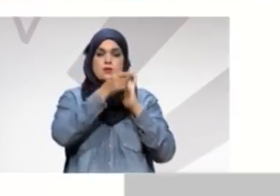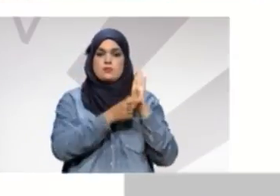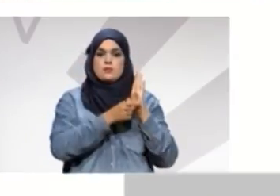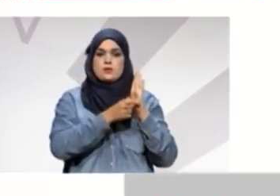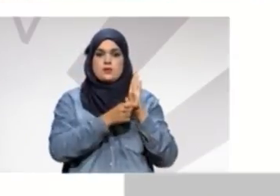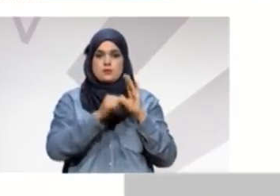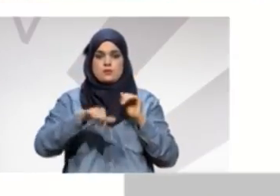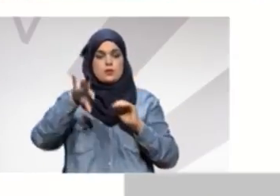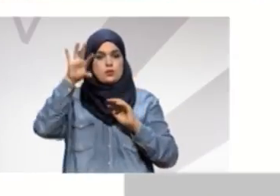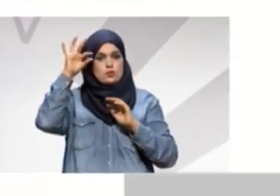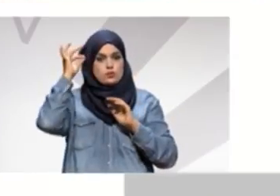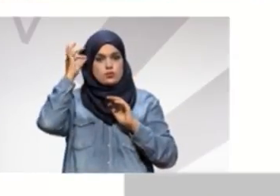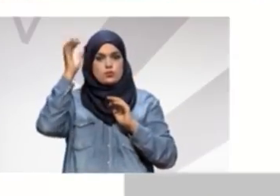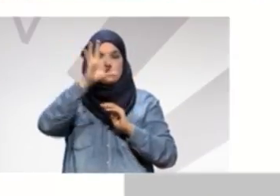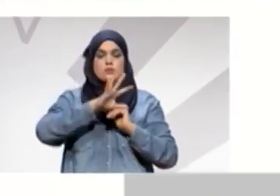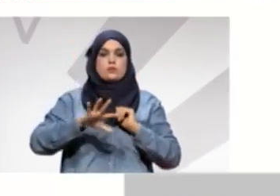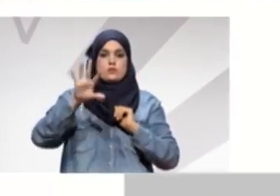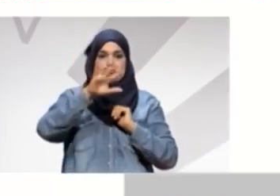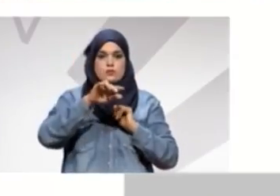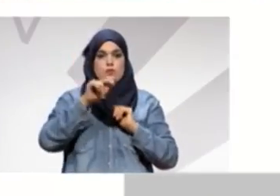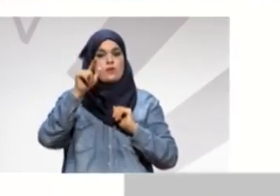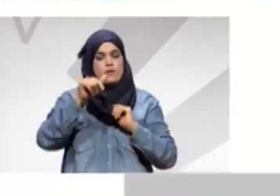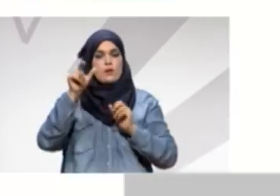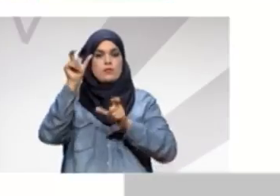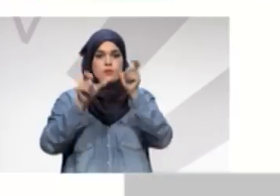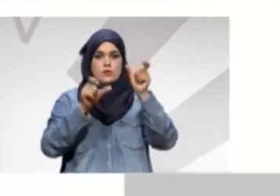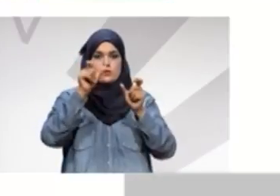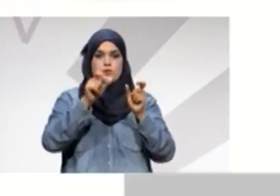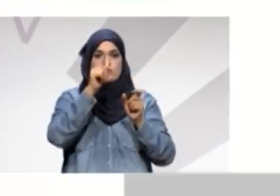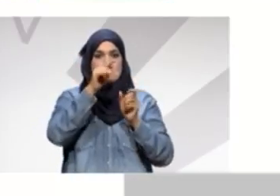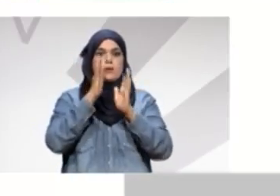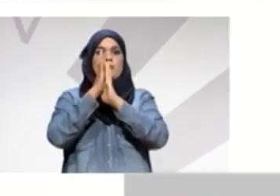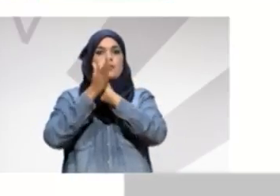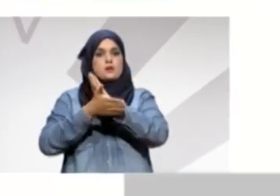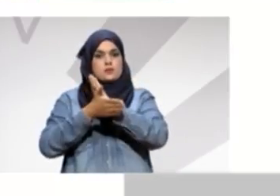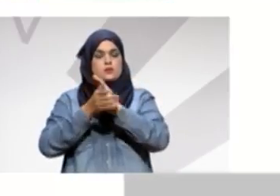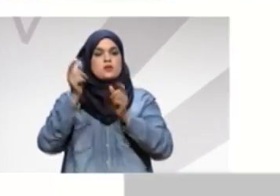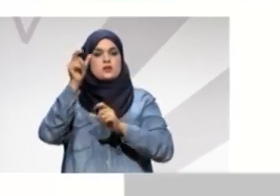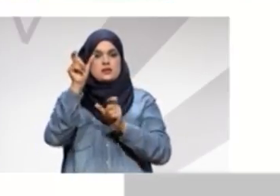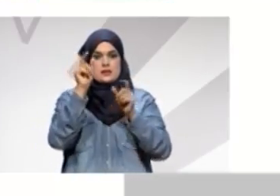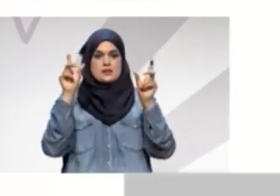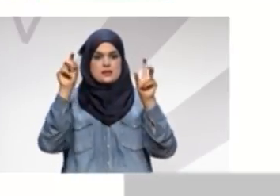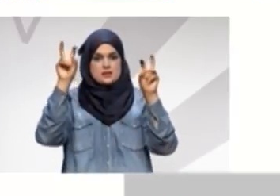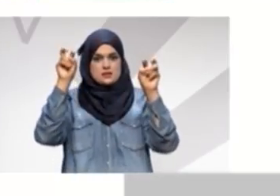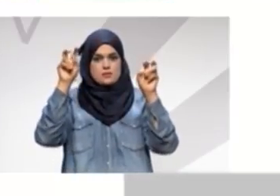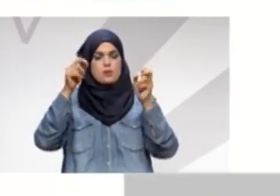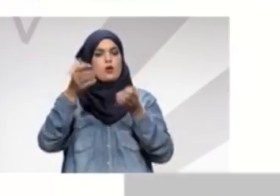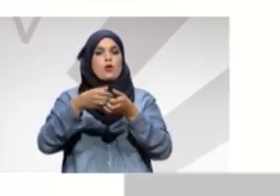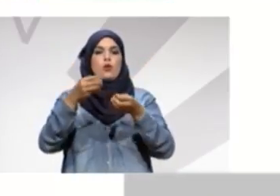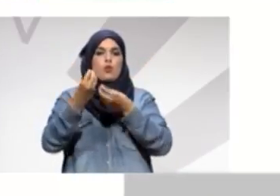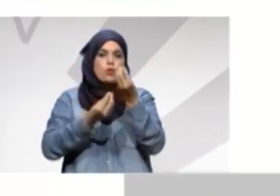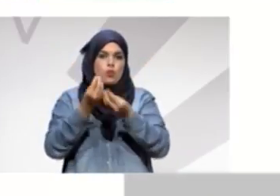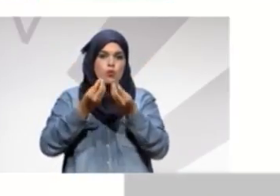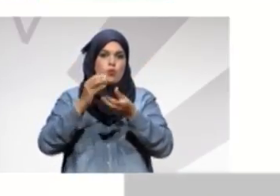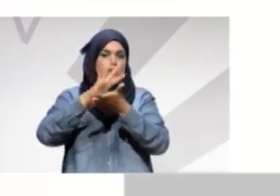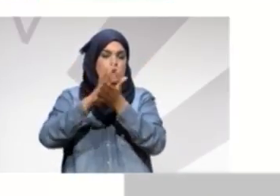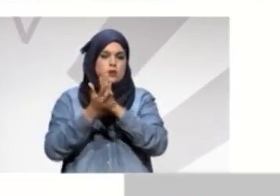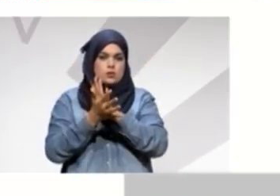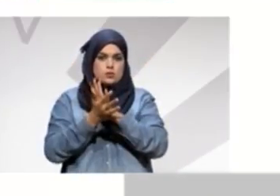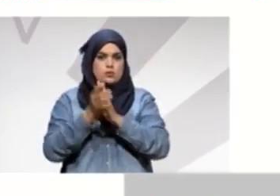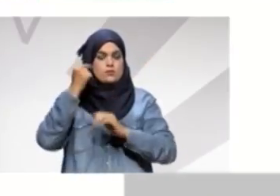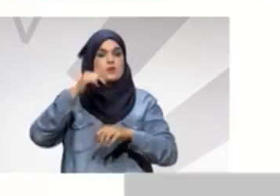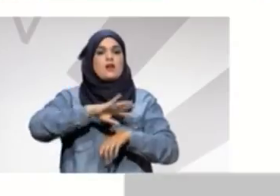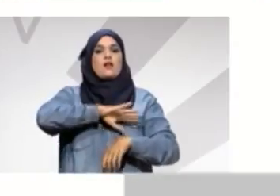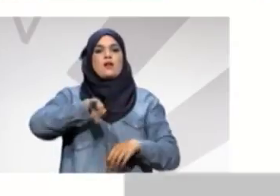تونس منها ما يحمل مباشرة اسم أنقذ تونس ومنها ما يحمل اسم محلي على أن نجتمع بالنهاية في